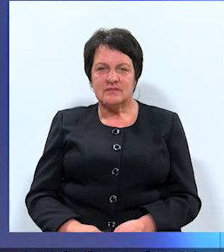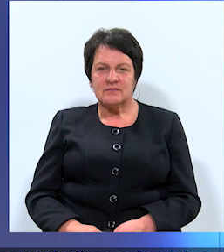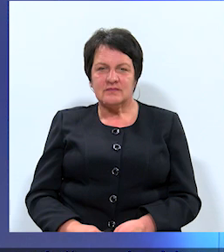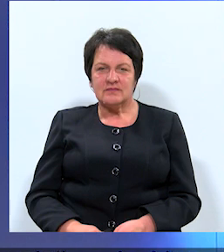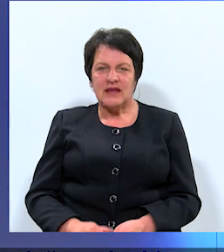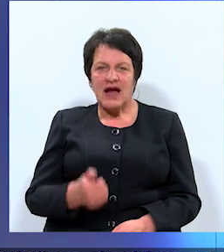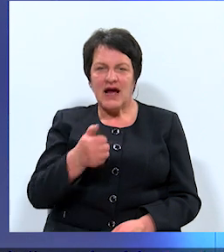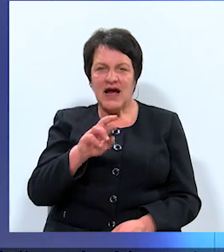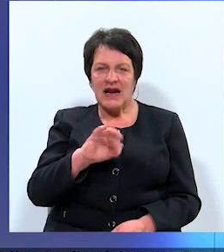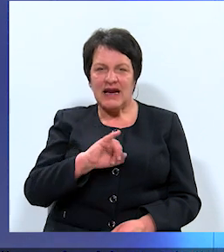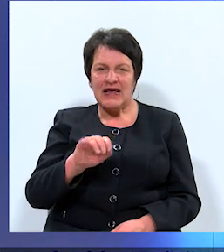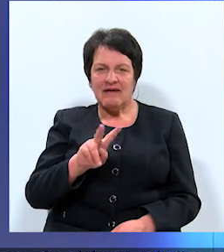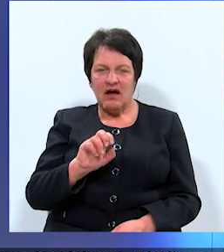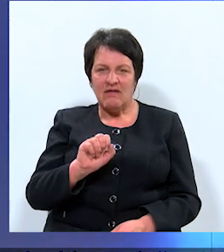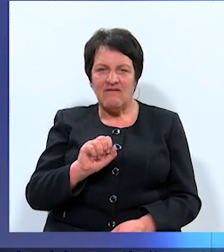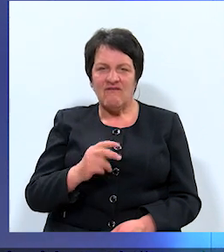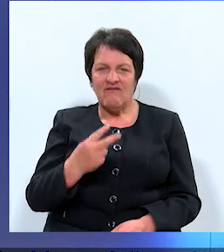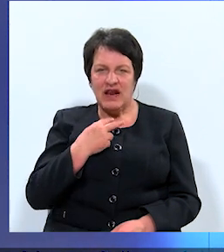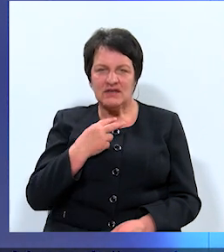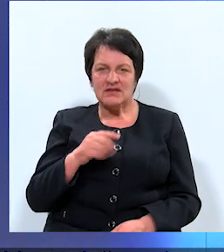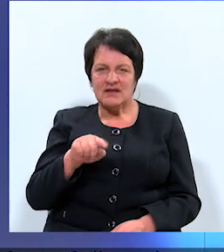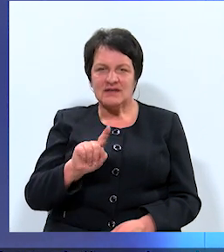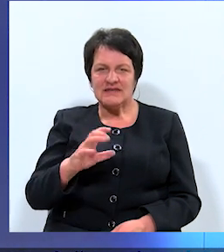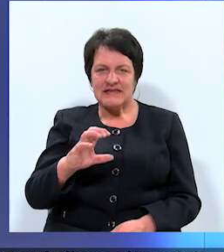Grīva Vilks C.